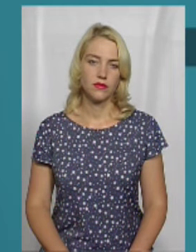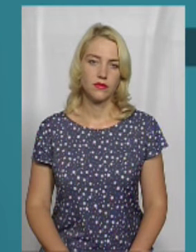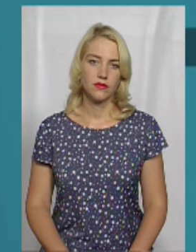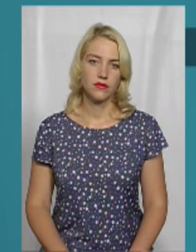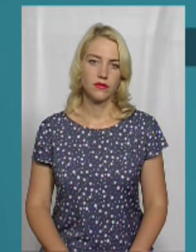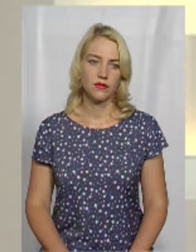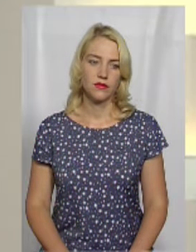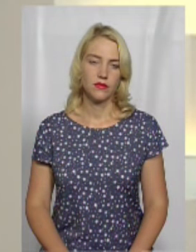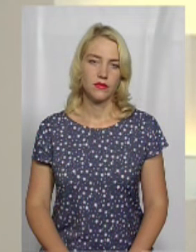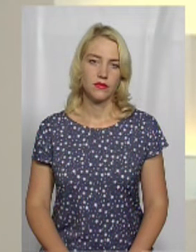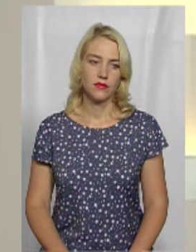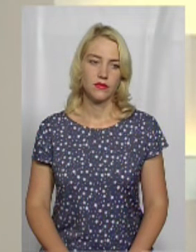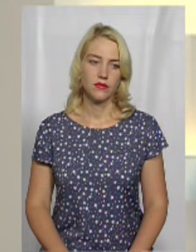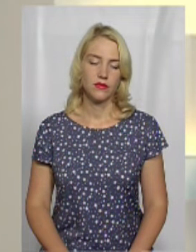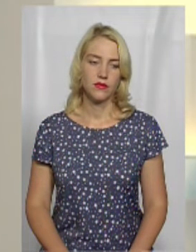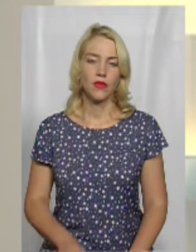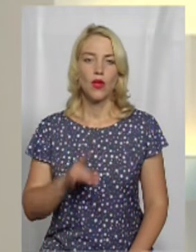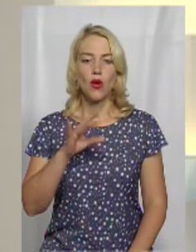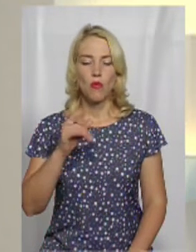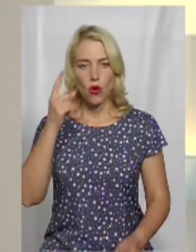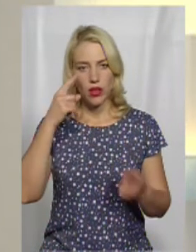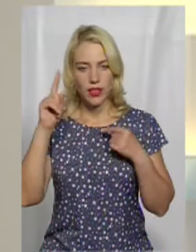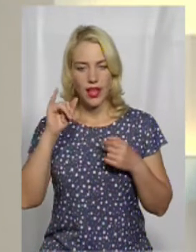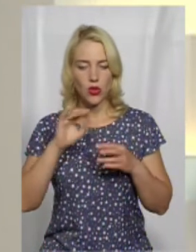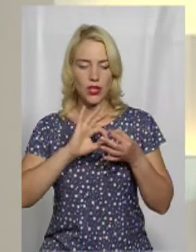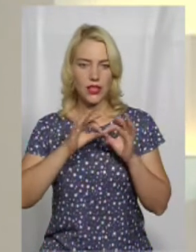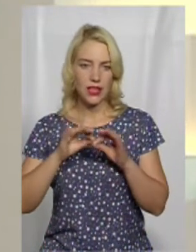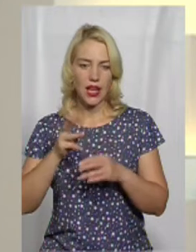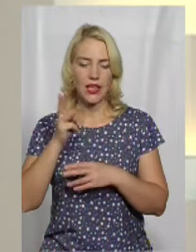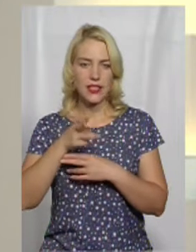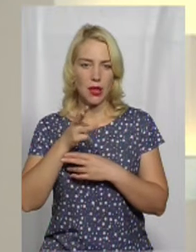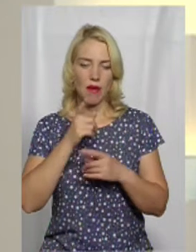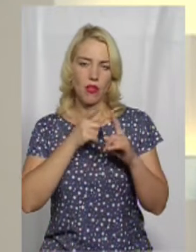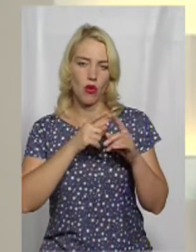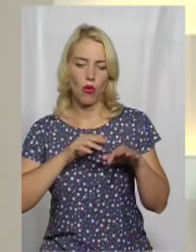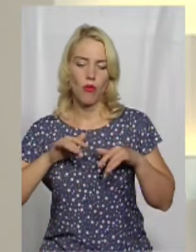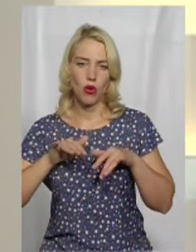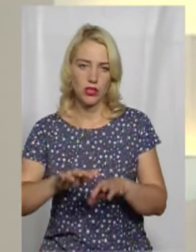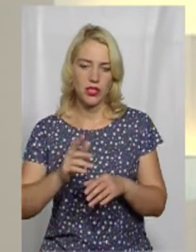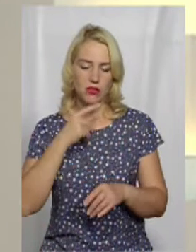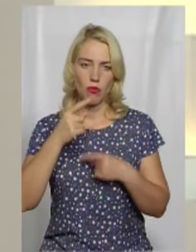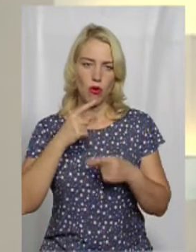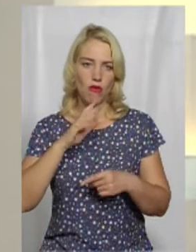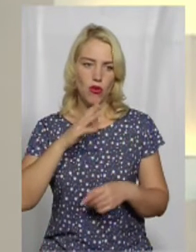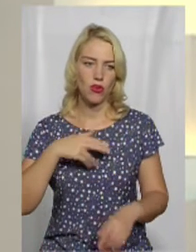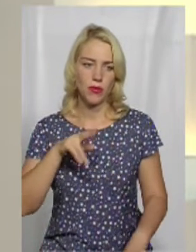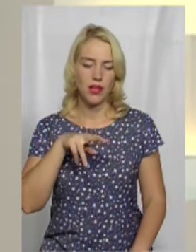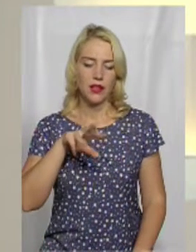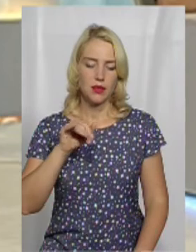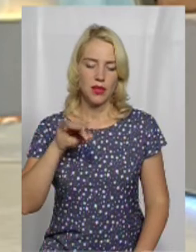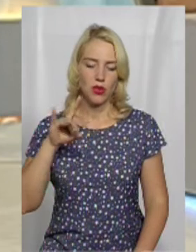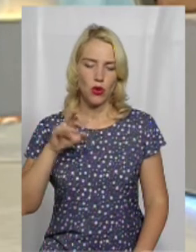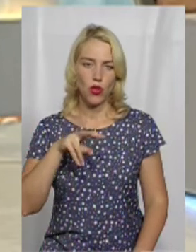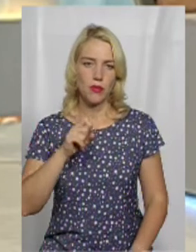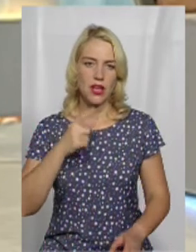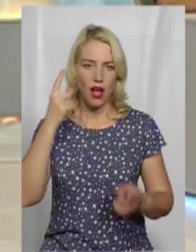може бути. Про ідею та деталі знімального процесу поговоримо разом із Дмитром Бивзюком,